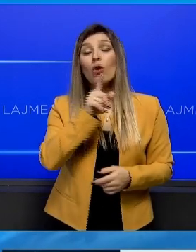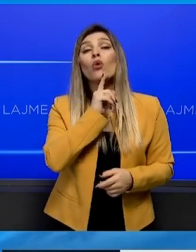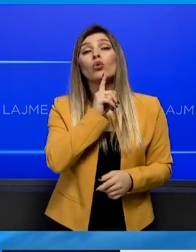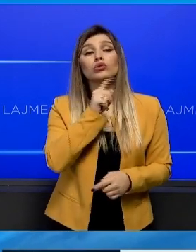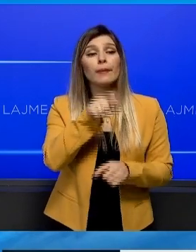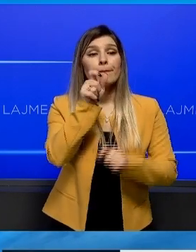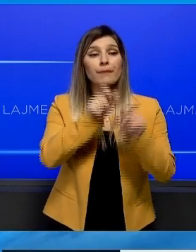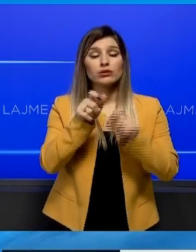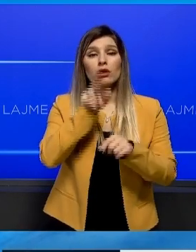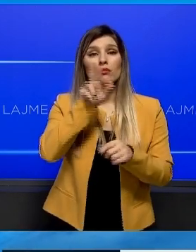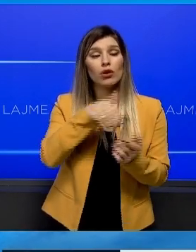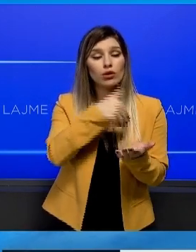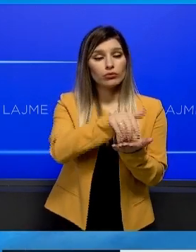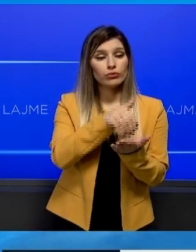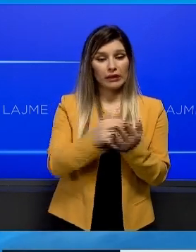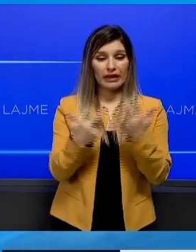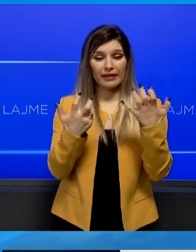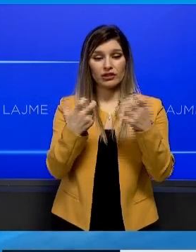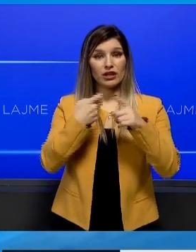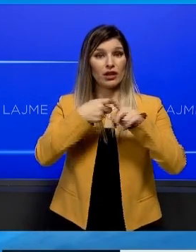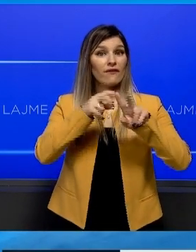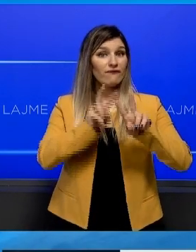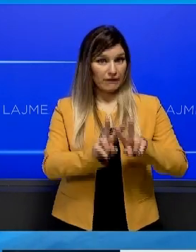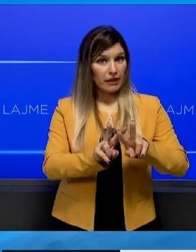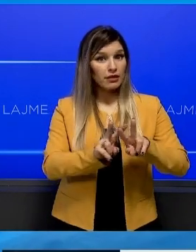që konsumojnë më të përse 800 kWh.